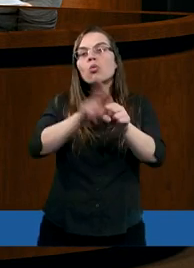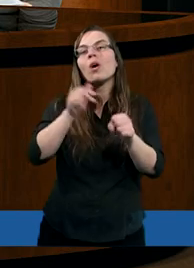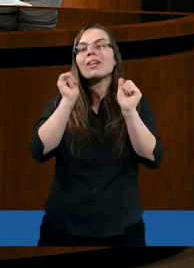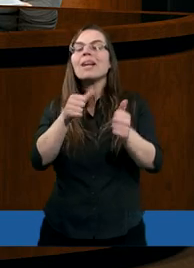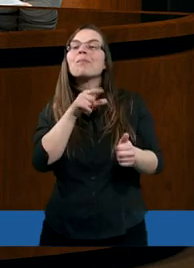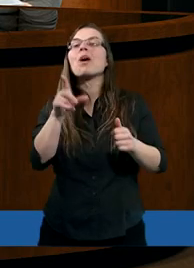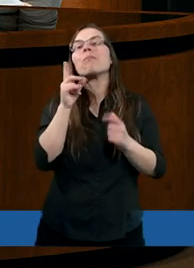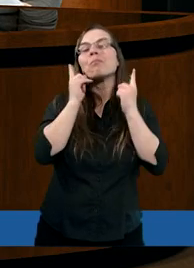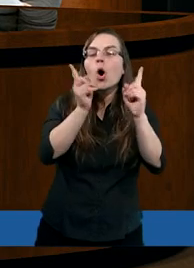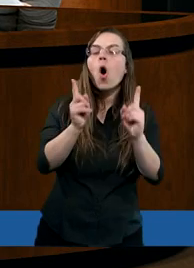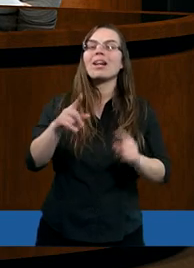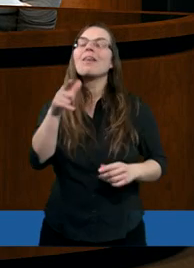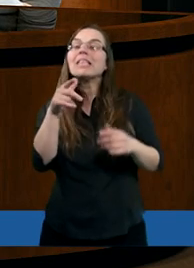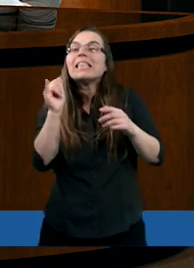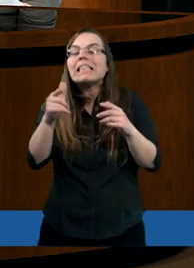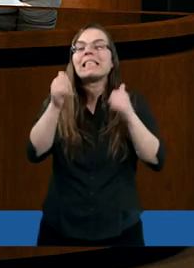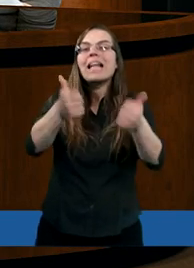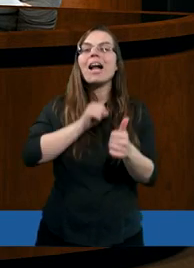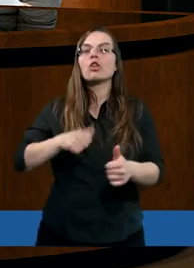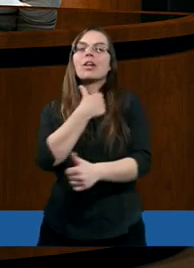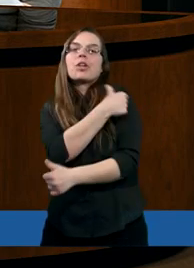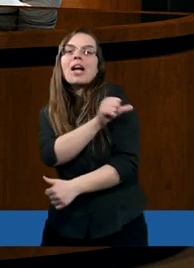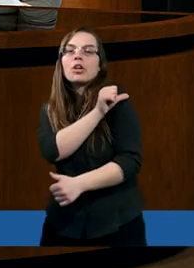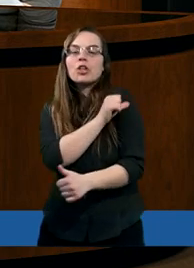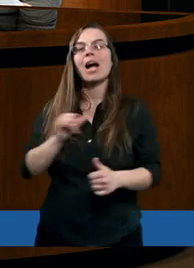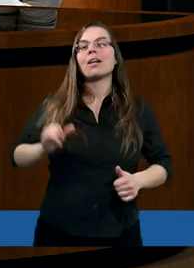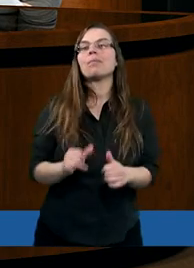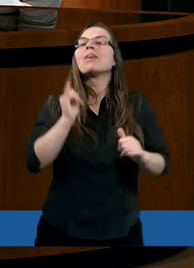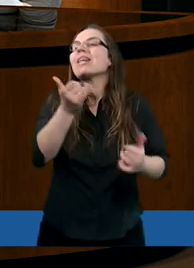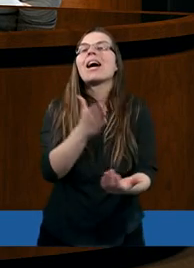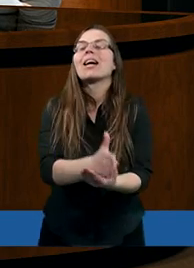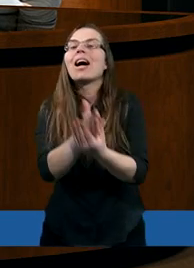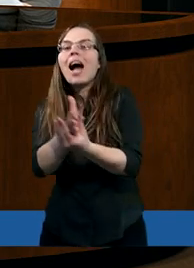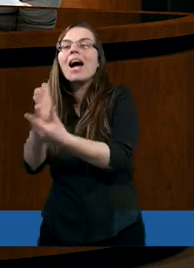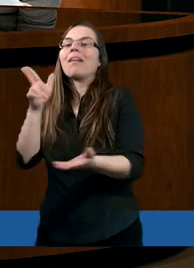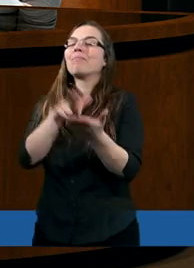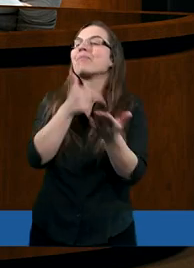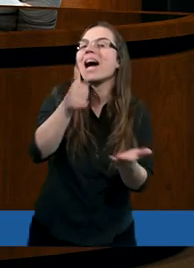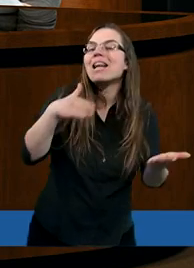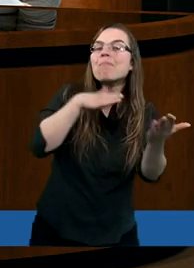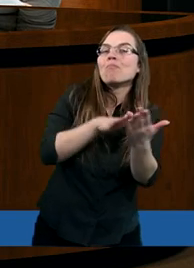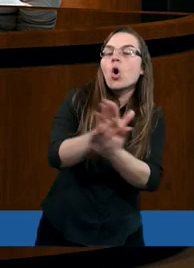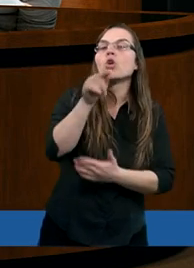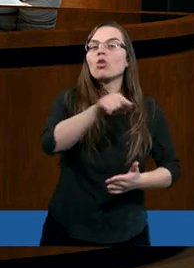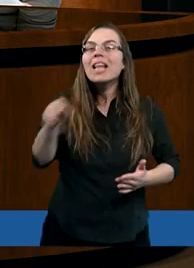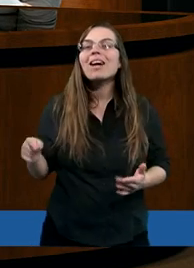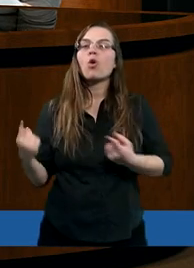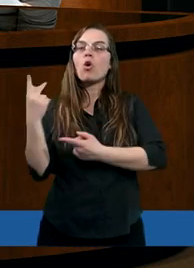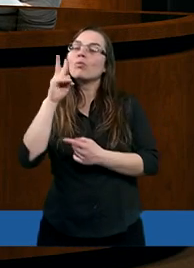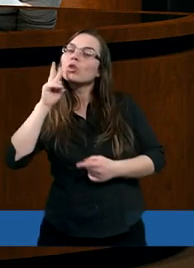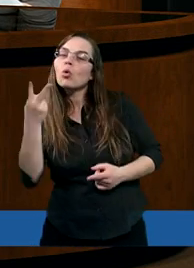chrześcijanami. Jakie rady? Tu na samym początku tego